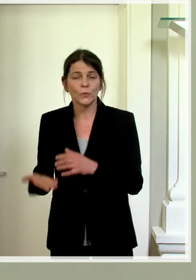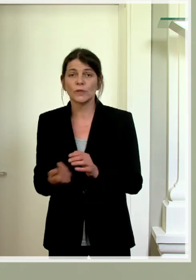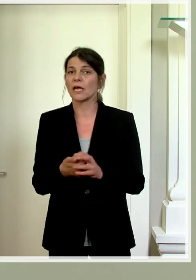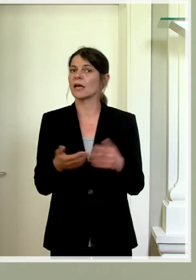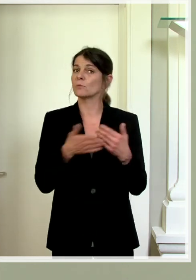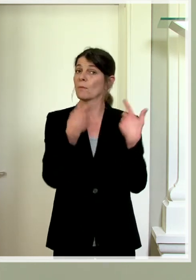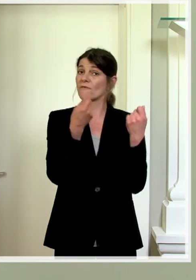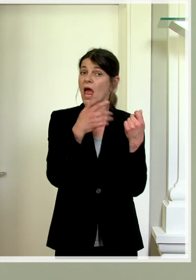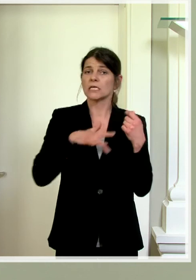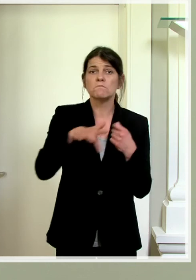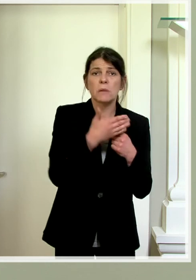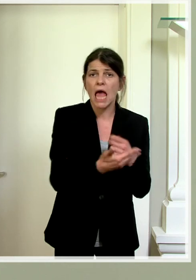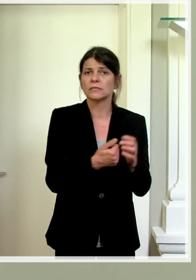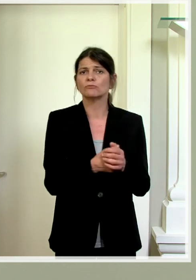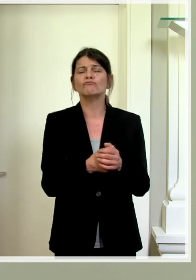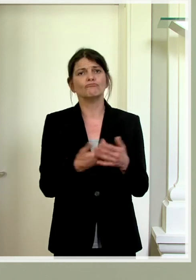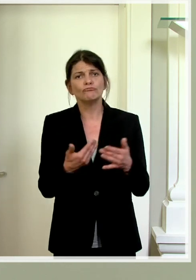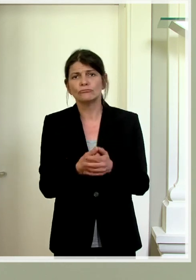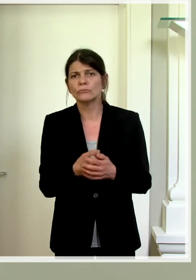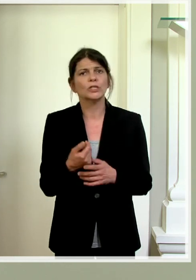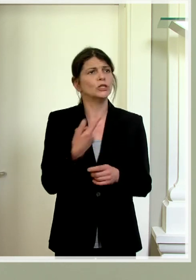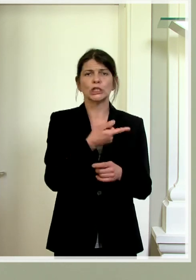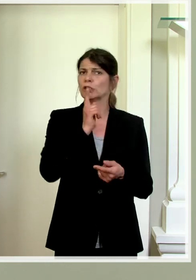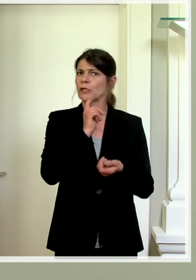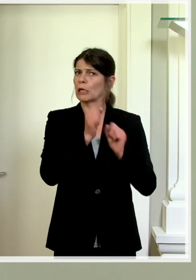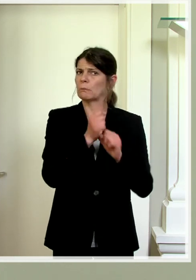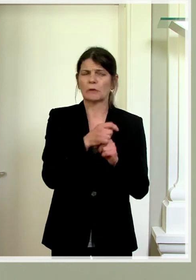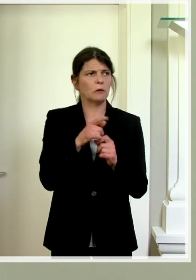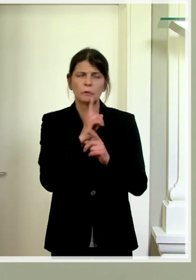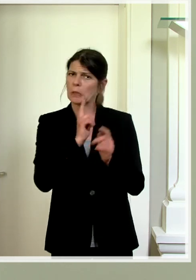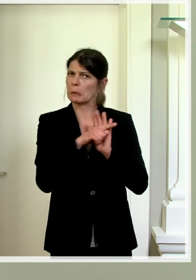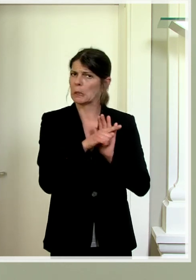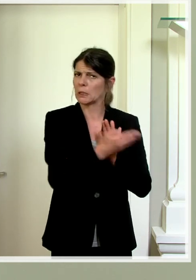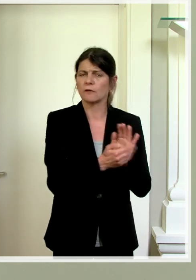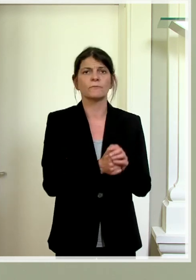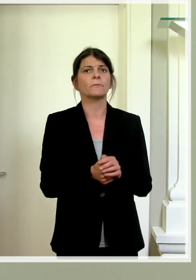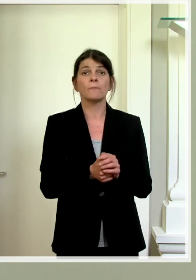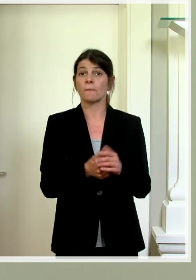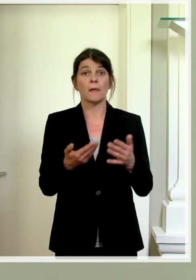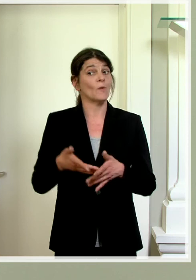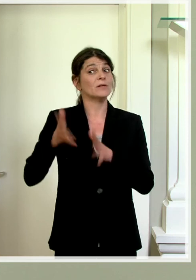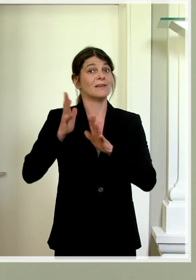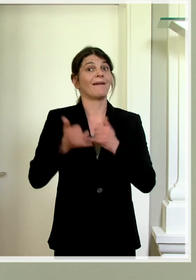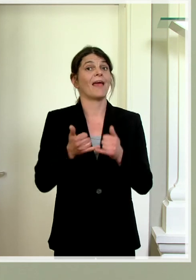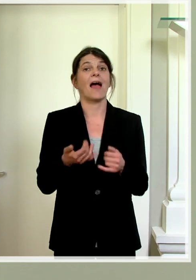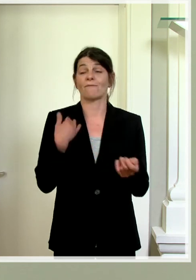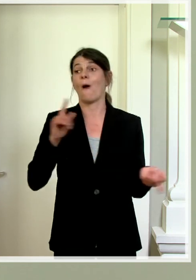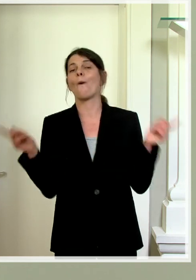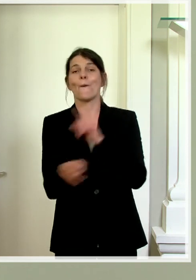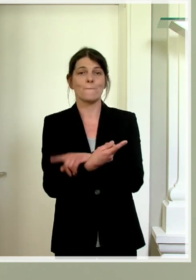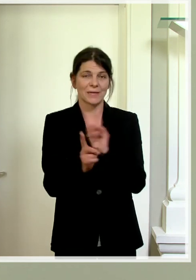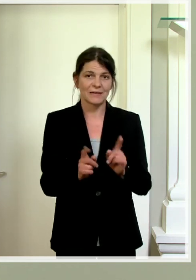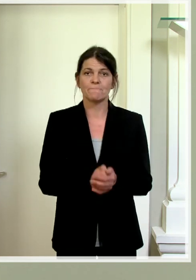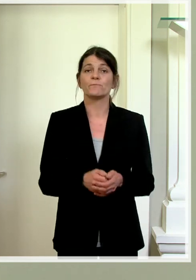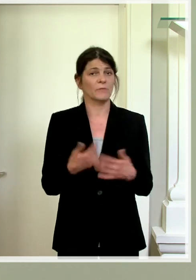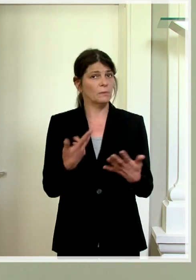dem Finanzplatz nur wenig quasi Bewegung in die falsche Richtung. Und das war vor zehn Jahren natürlich genau andersherum.